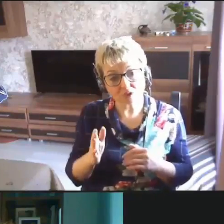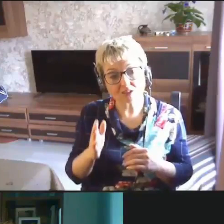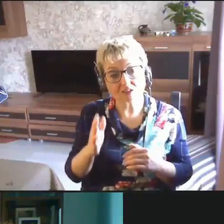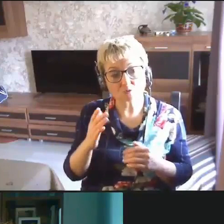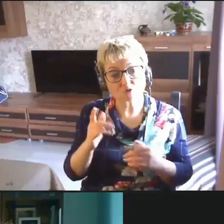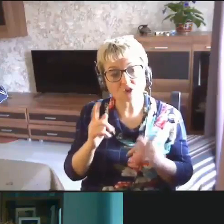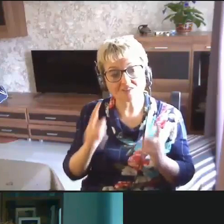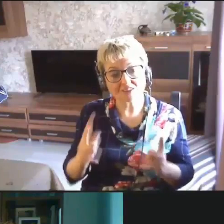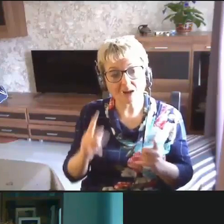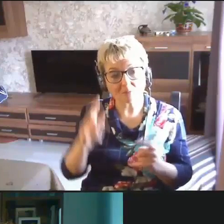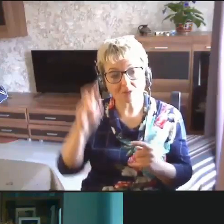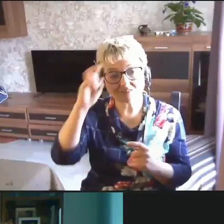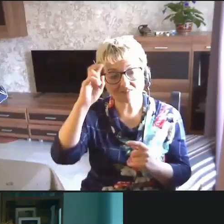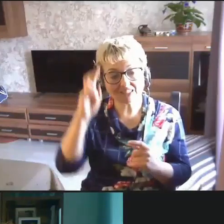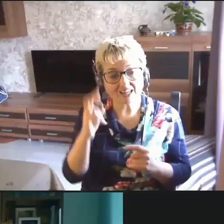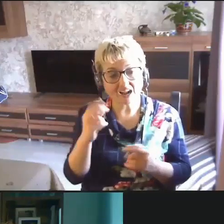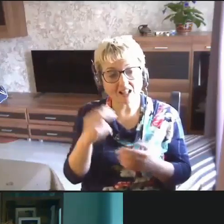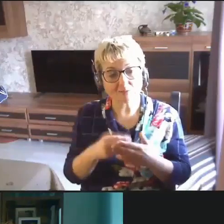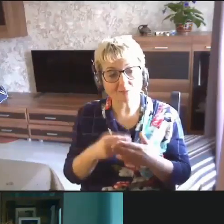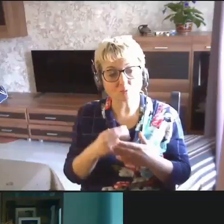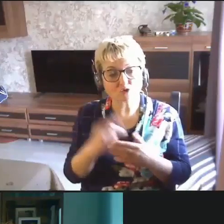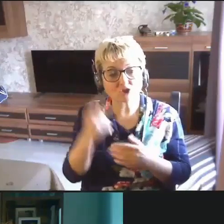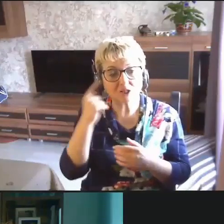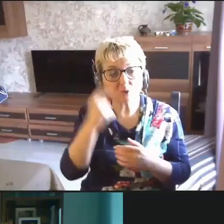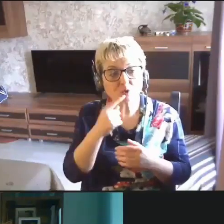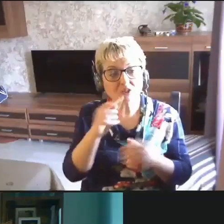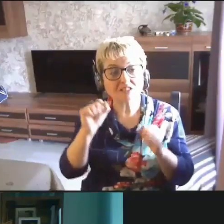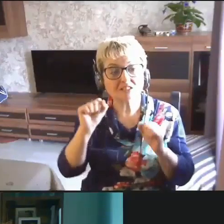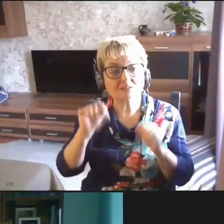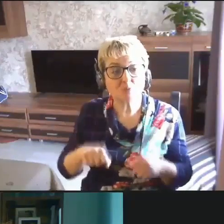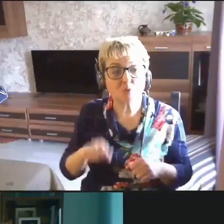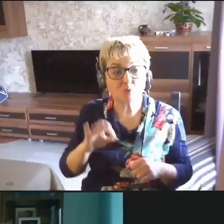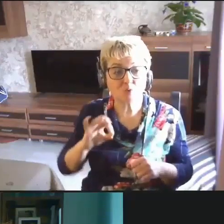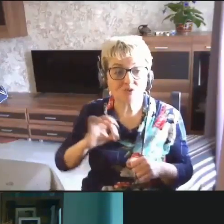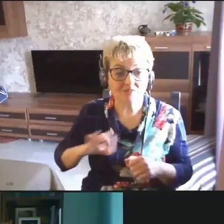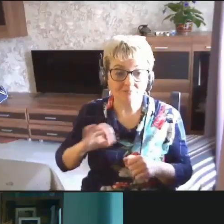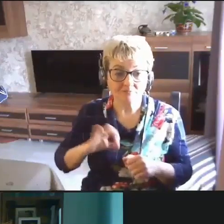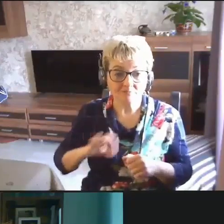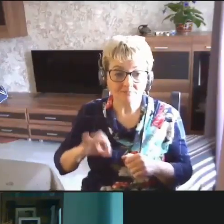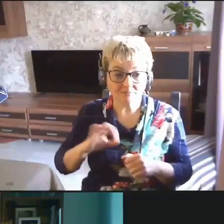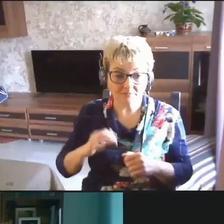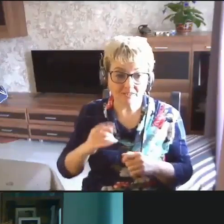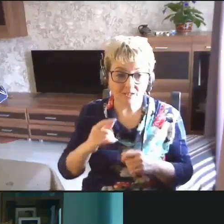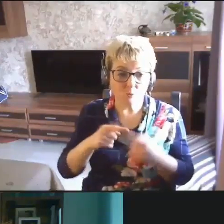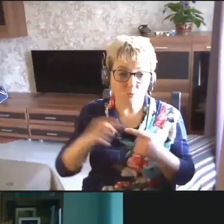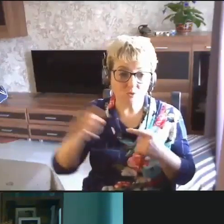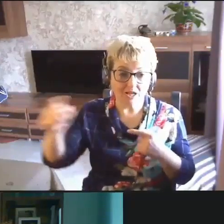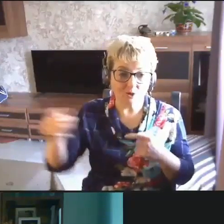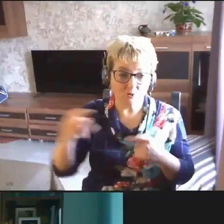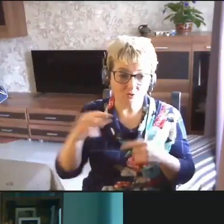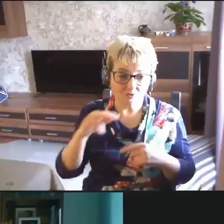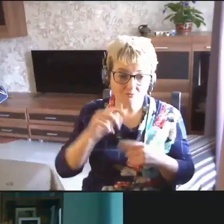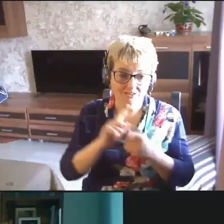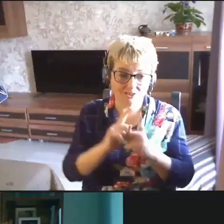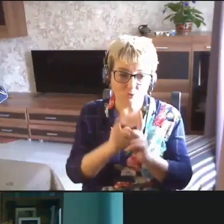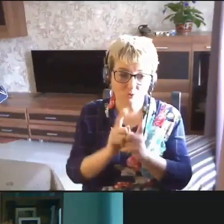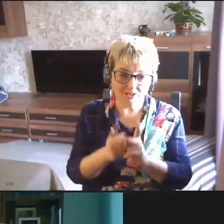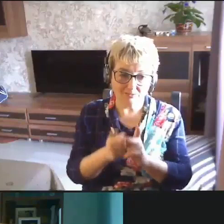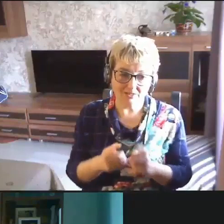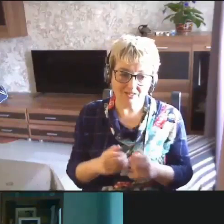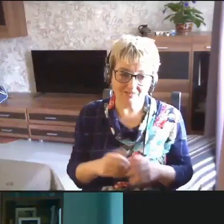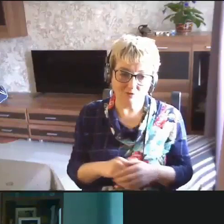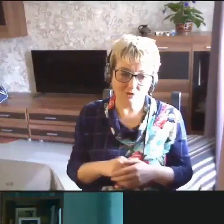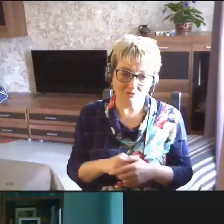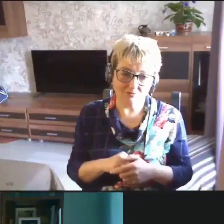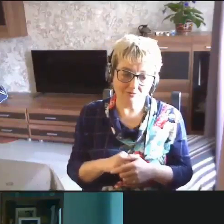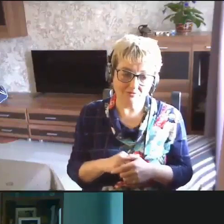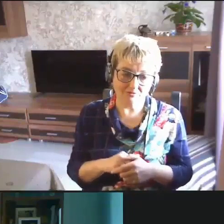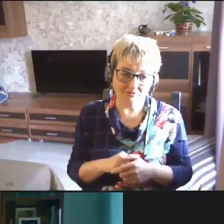уже в рамках федерального бюджета глухи могут воспользоваться удаленным трудопереводом.